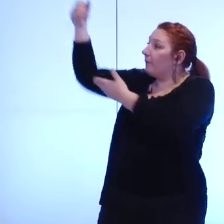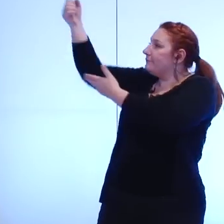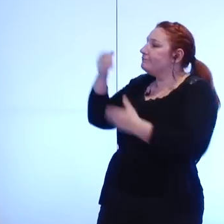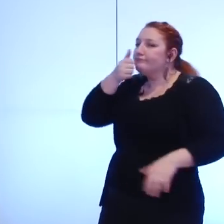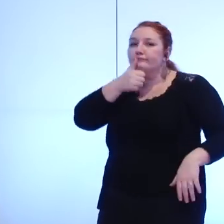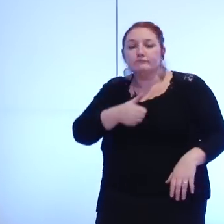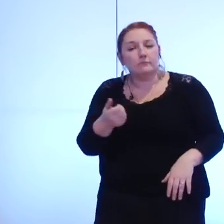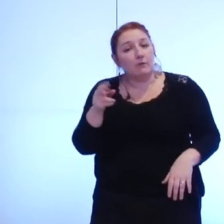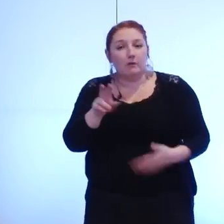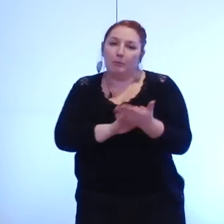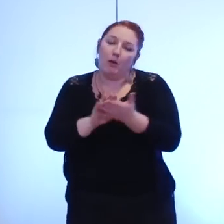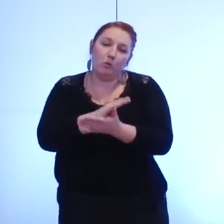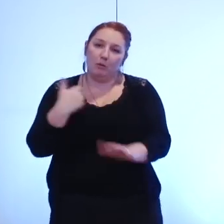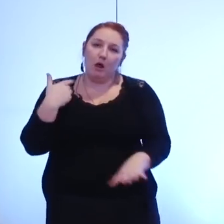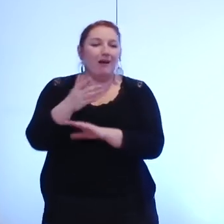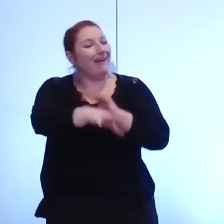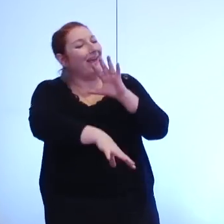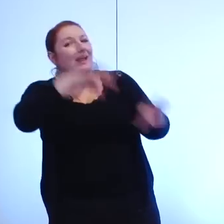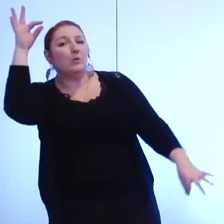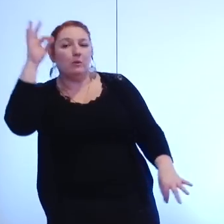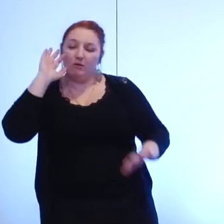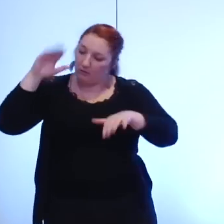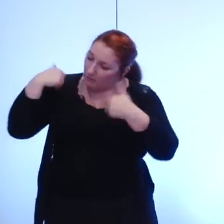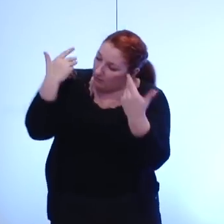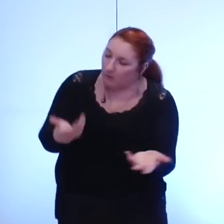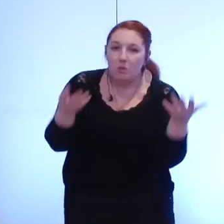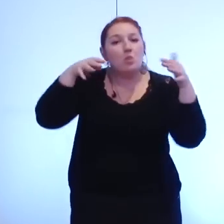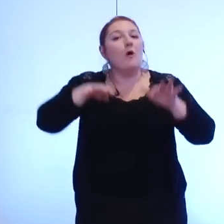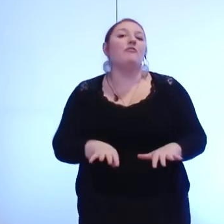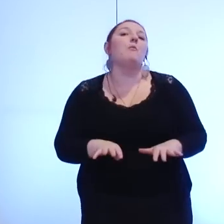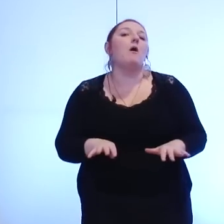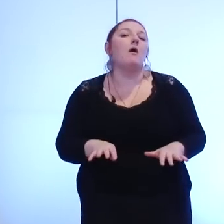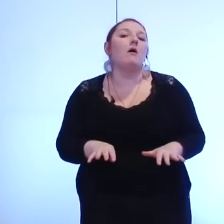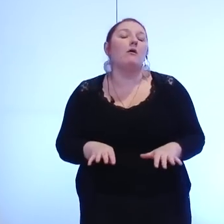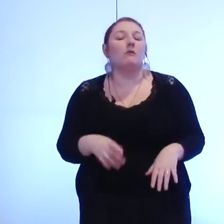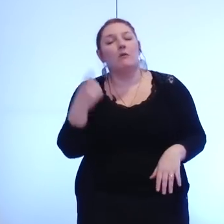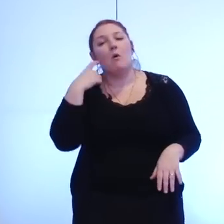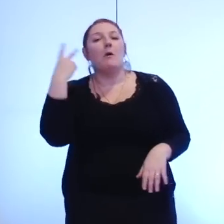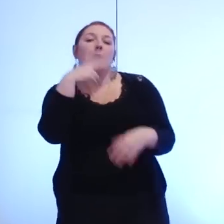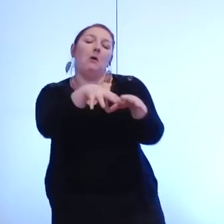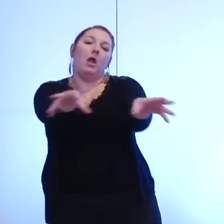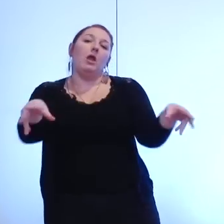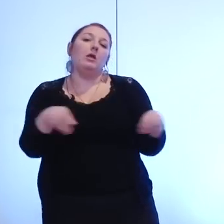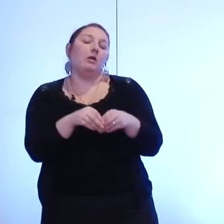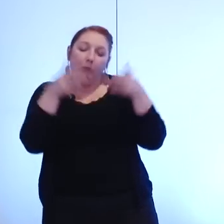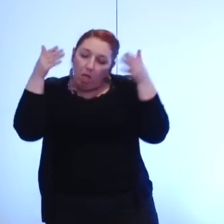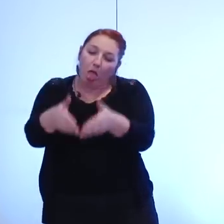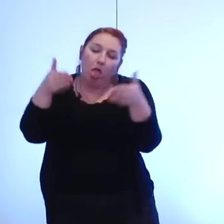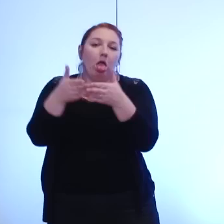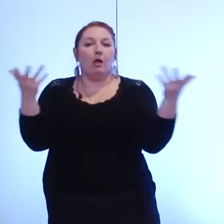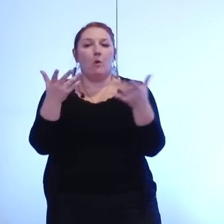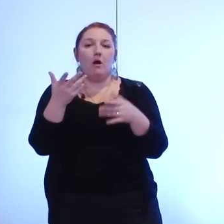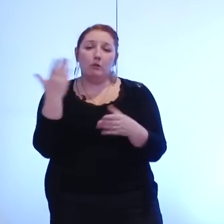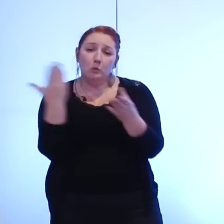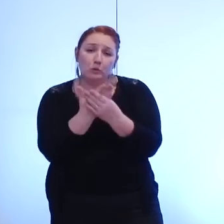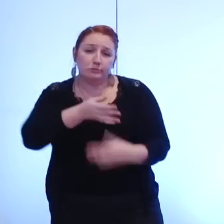mois se sont quand même écoulés depuis votre élection et l'on constate que votre équipe se préoccupe essentiellement aujourd'hui de micro